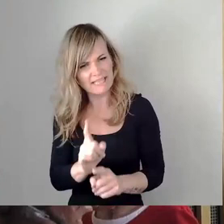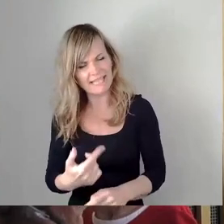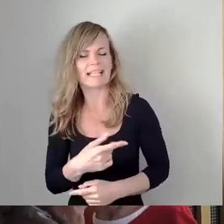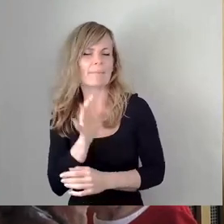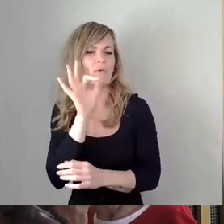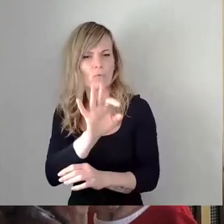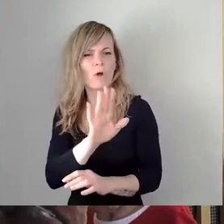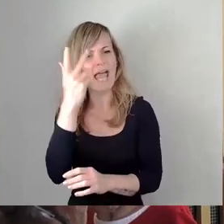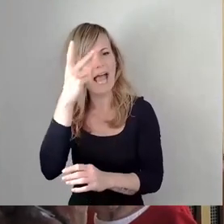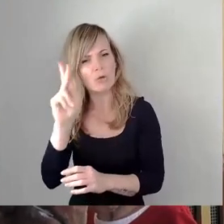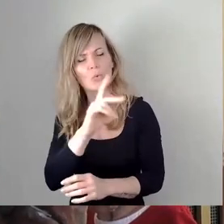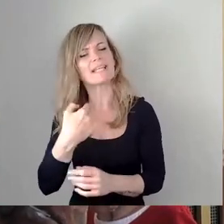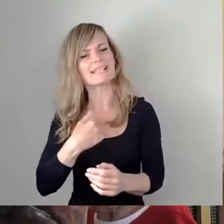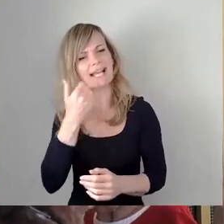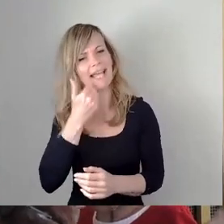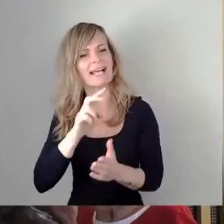gerne noch einmal.